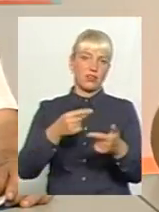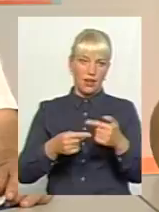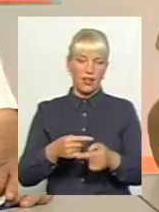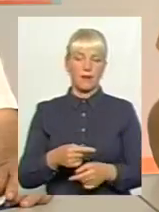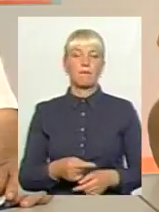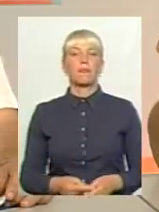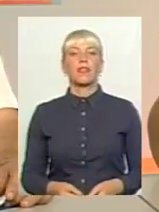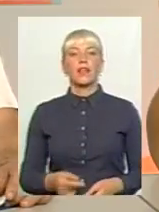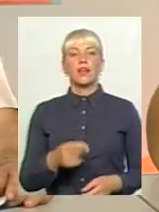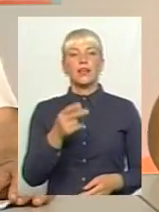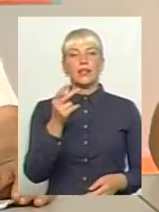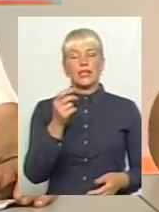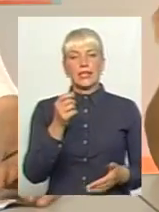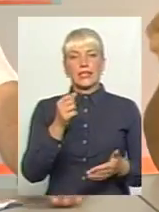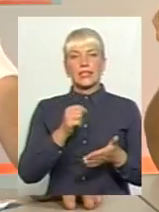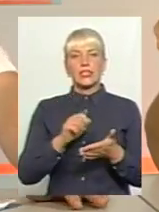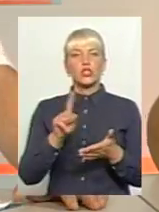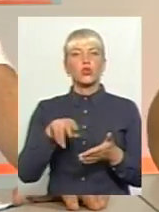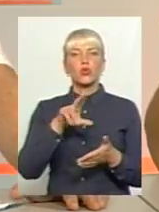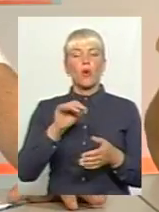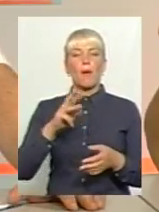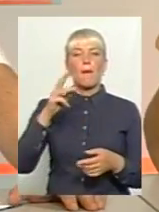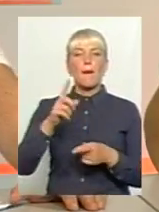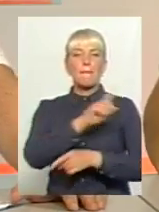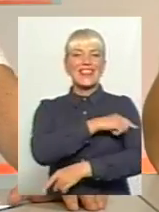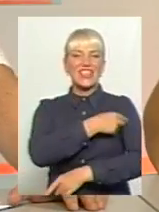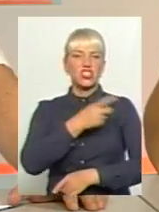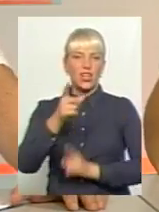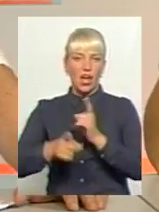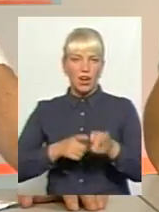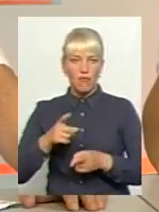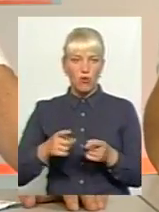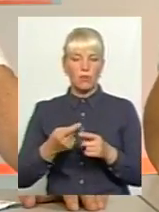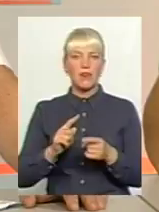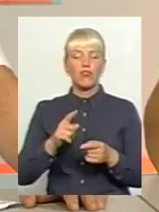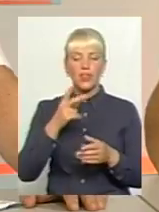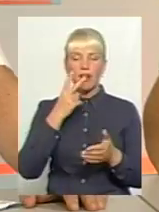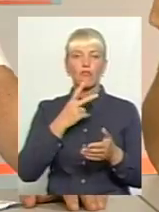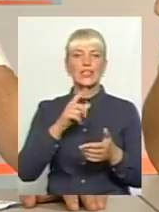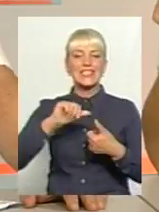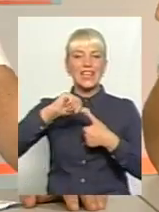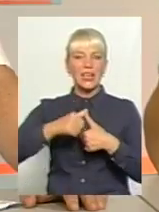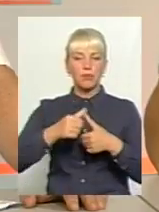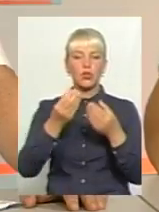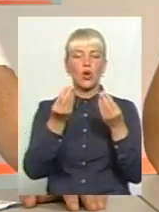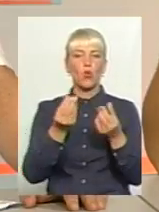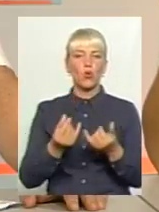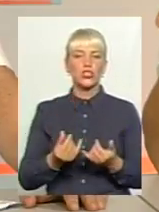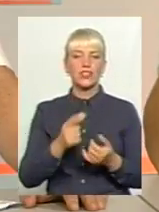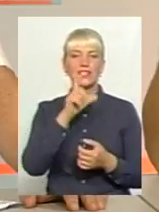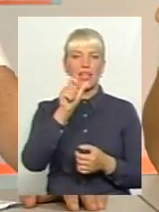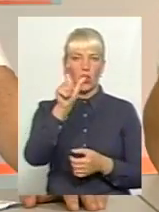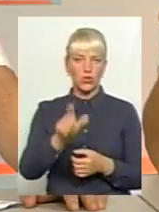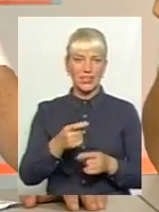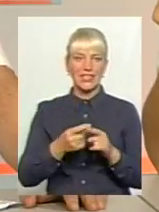медичної реформи. Медична реформа передбачає закріплення за пацієнтним коштів. Що це дасть? Це дасть можливість відкрити